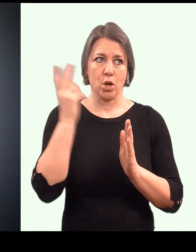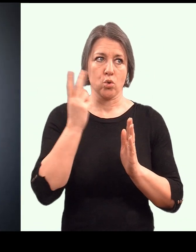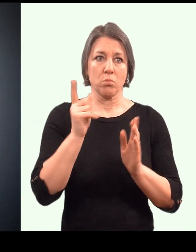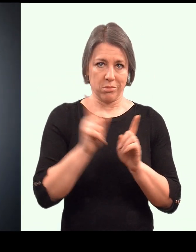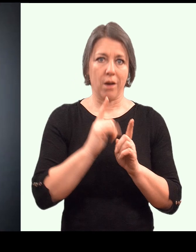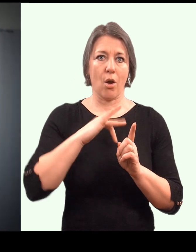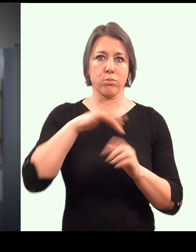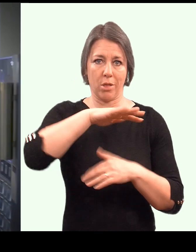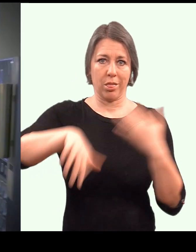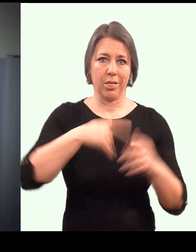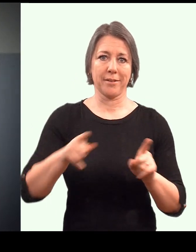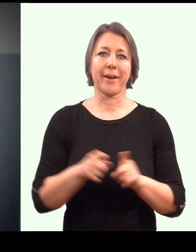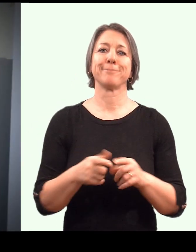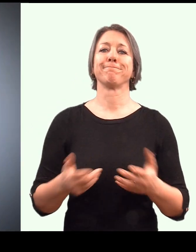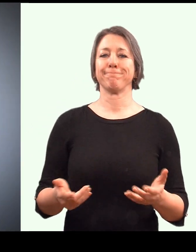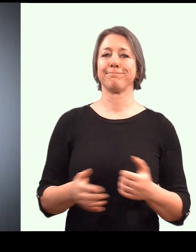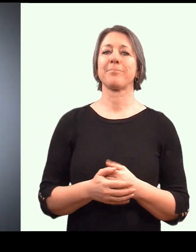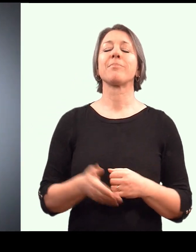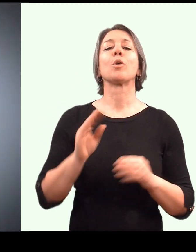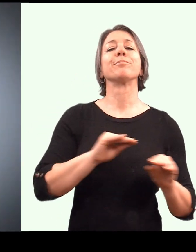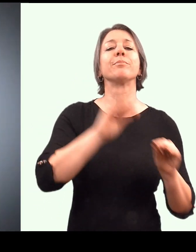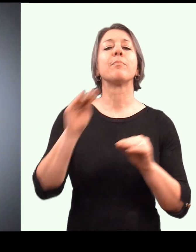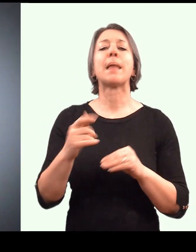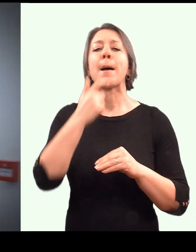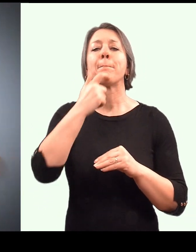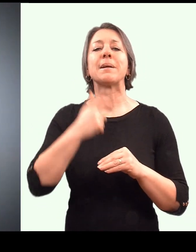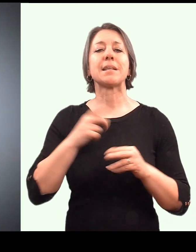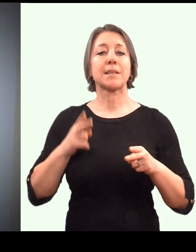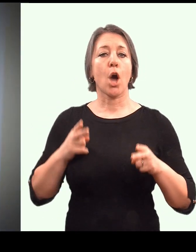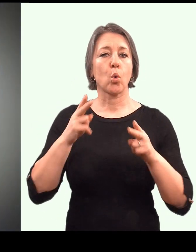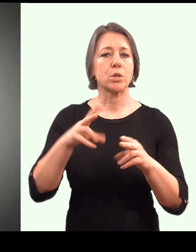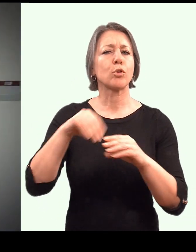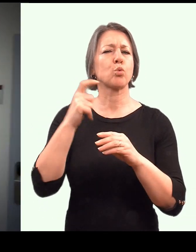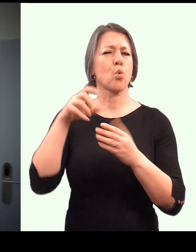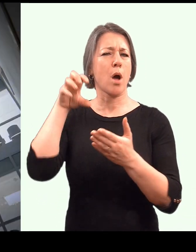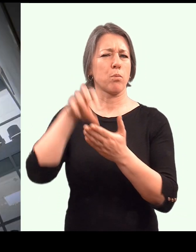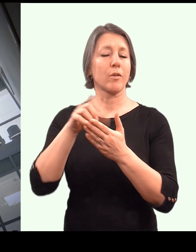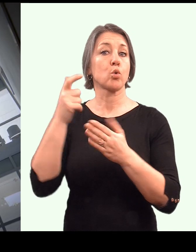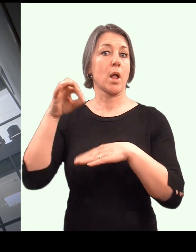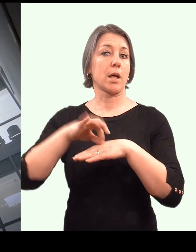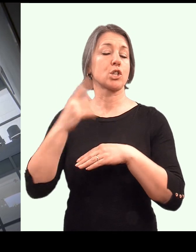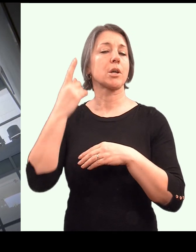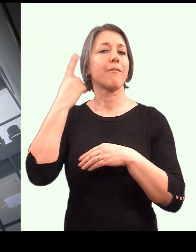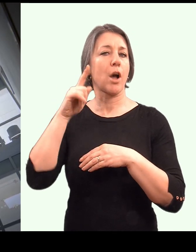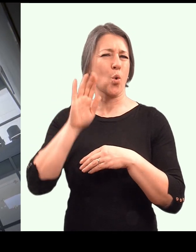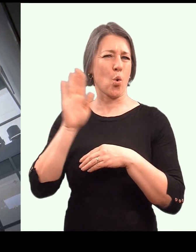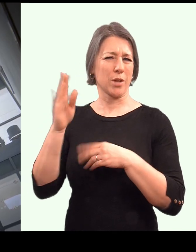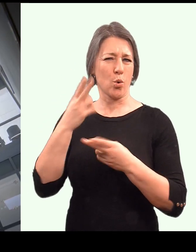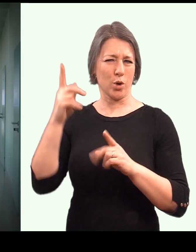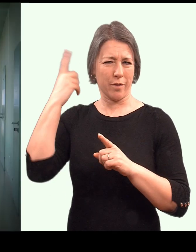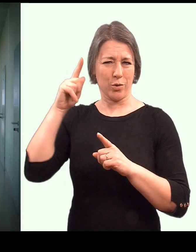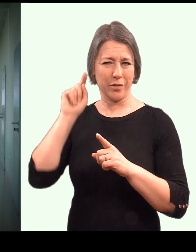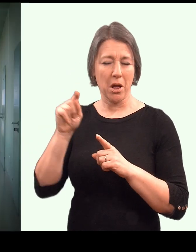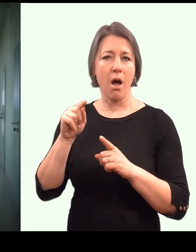Zmotala jsme se přesunuli na ulici Plzeňskou, kde je druhá budova, druhé lékařské fakulty Univerzity Karlovy. Tenhle z brusu